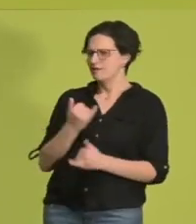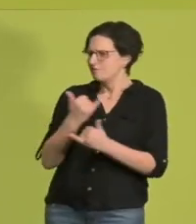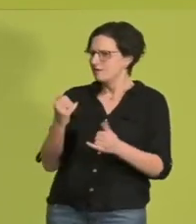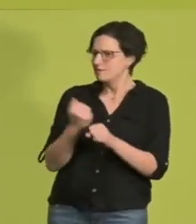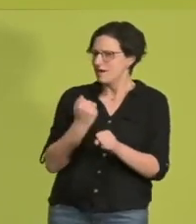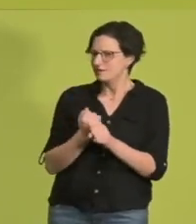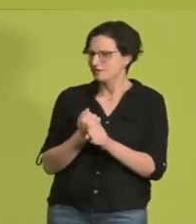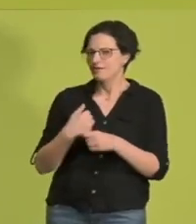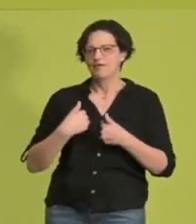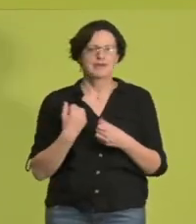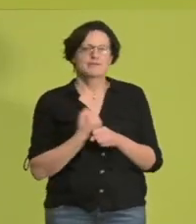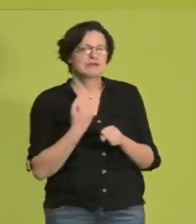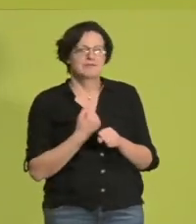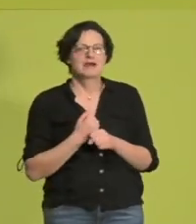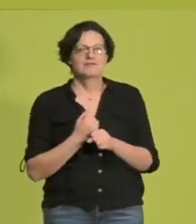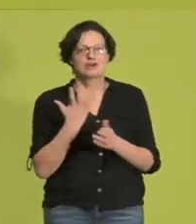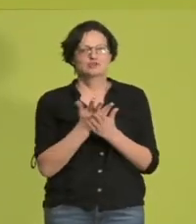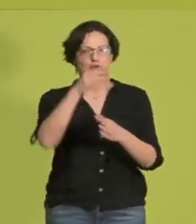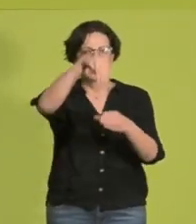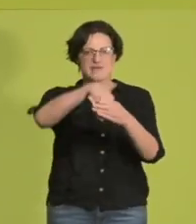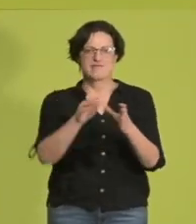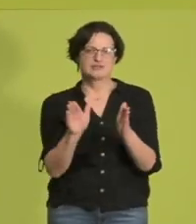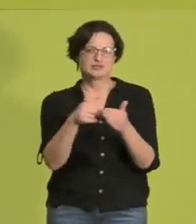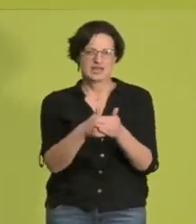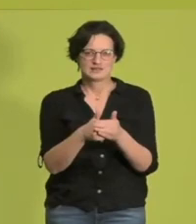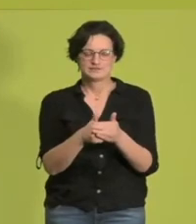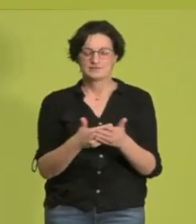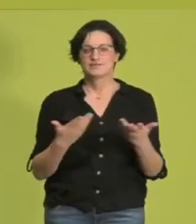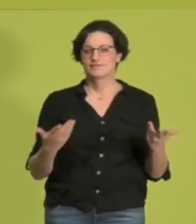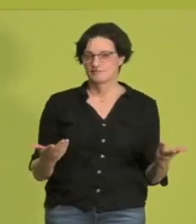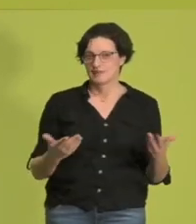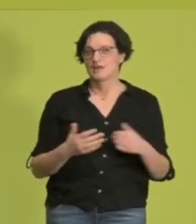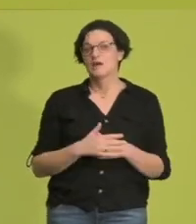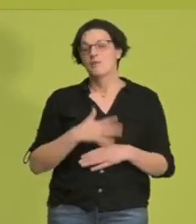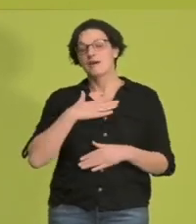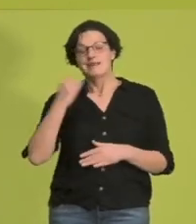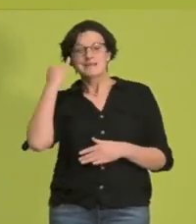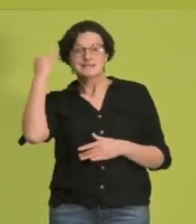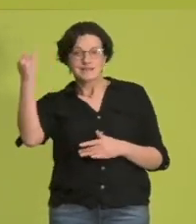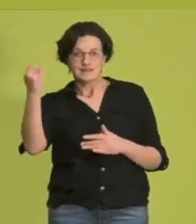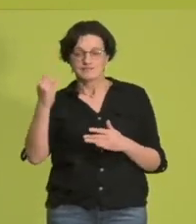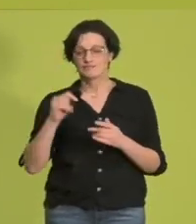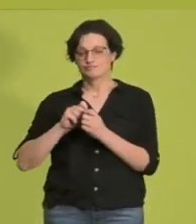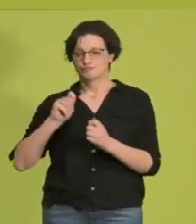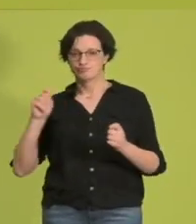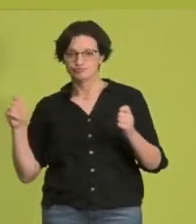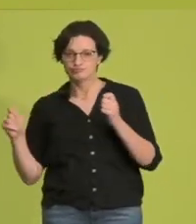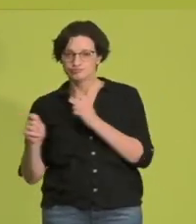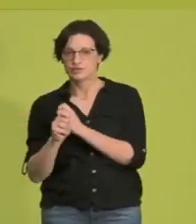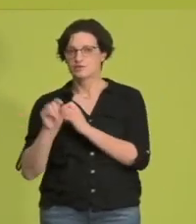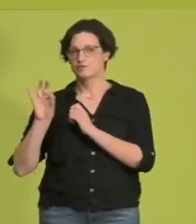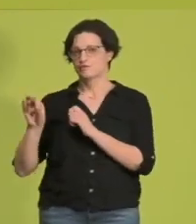Liebe Freundinnen und Freunde, die Idee, dass dieser Wandel für Nordrhein-Westfalen gelingen kann, ist da, in den Menschen